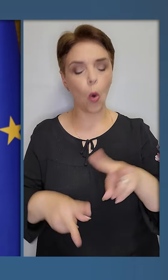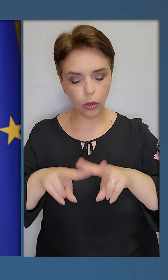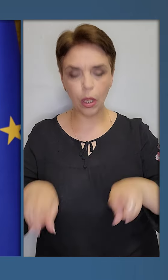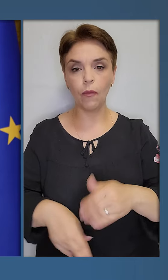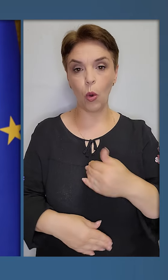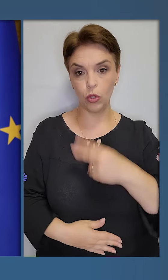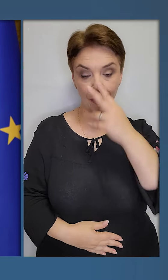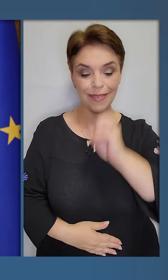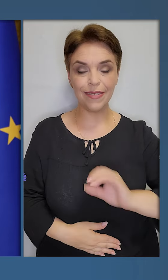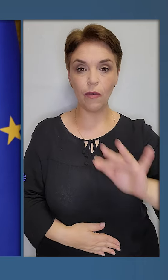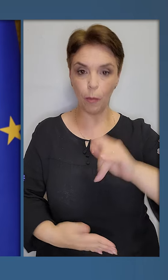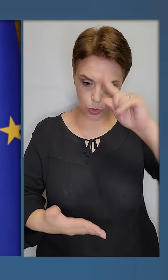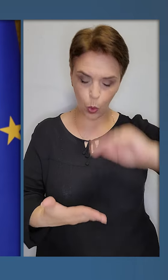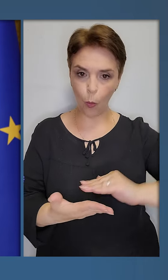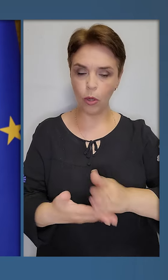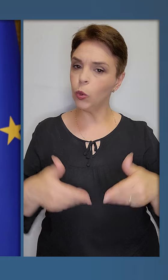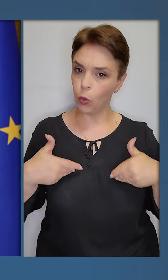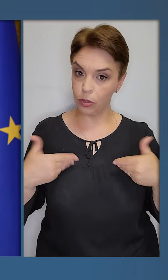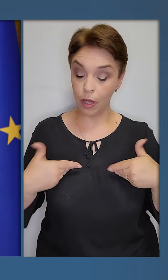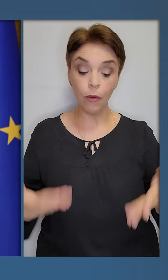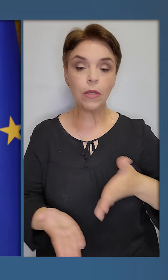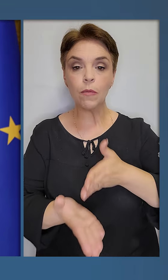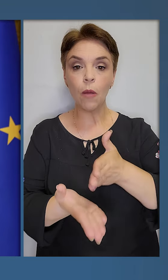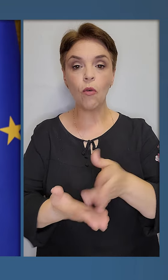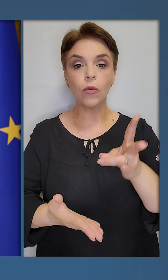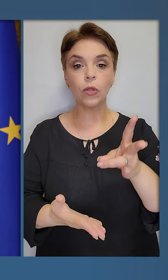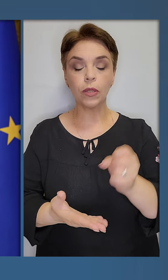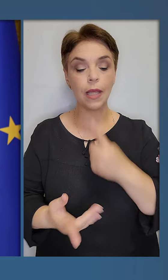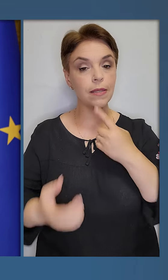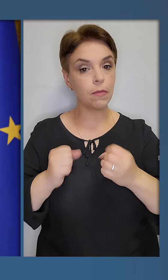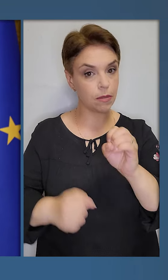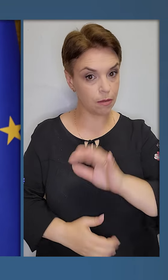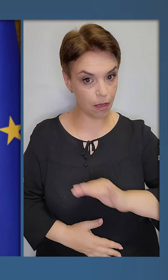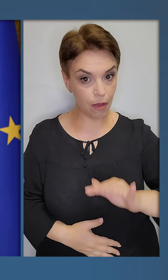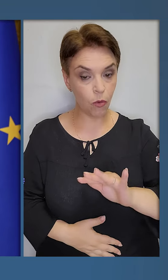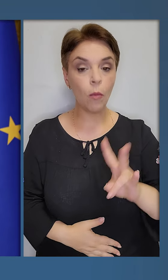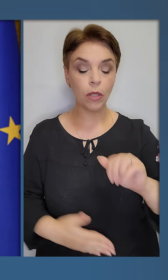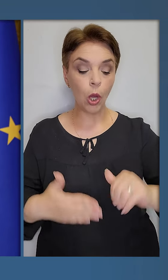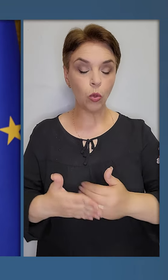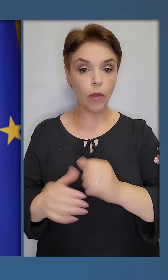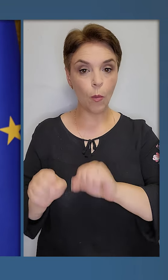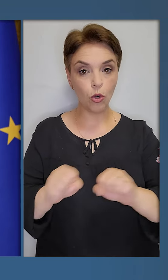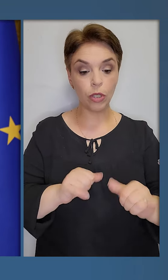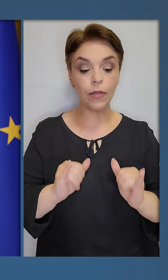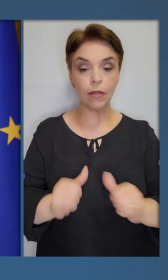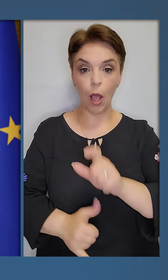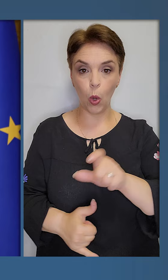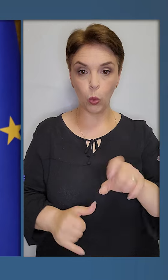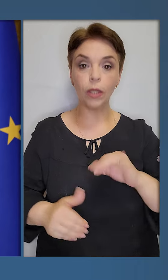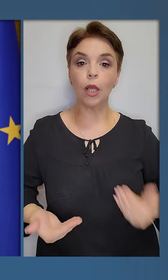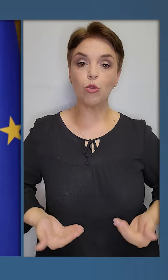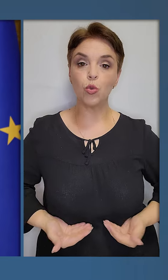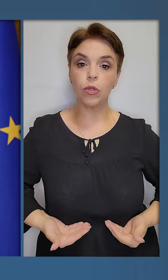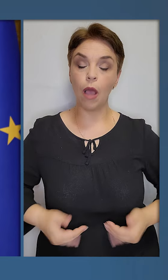хочуть бачити європейську політику дієвою, спрямованою на зміцнення Європи, на нові можливості для людей, для